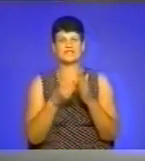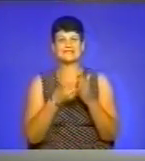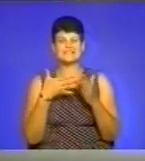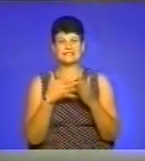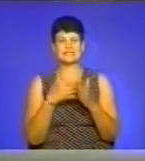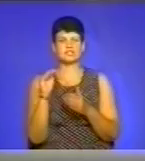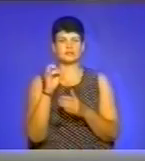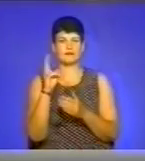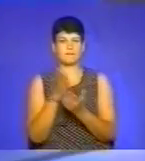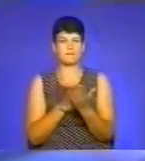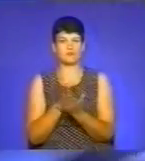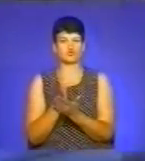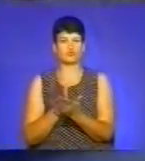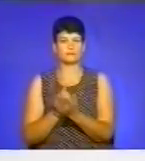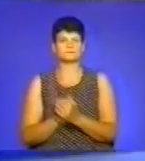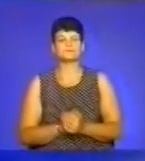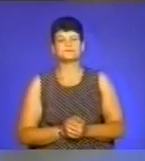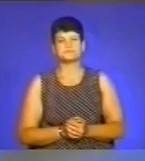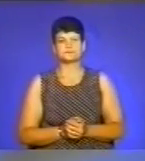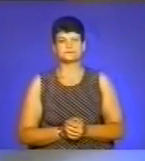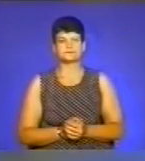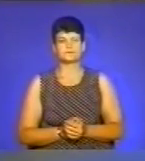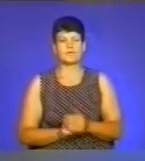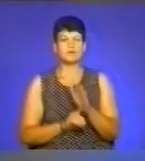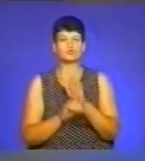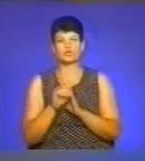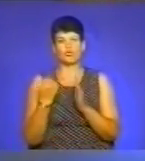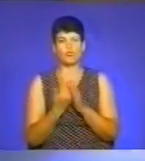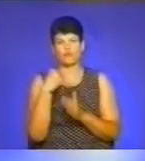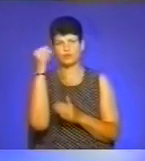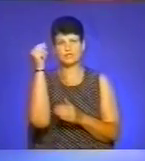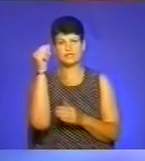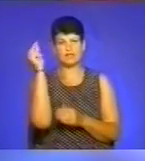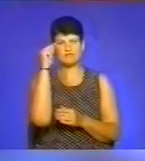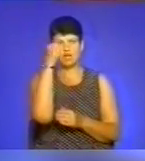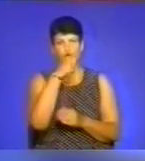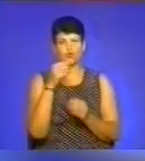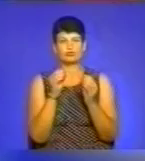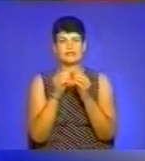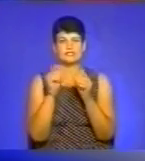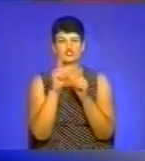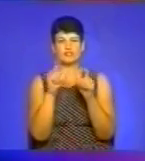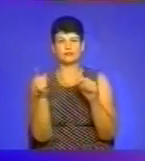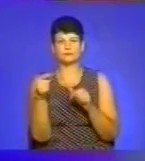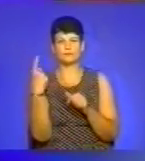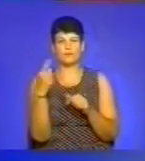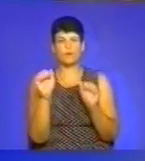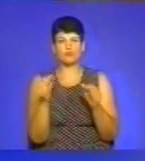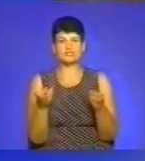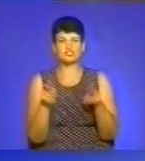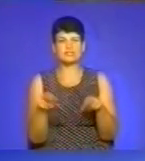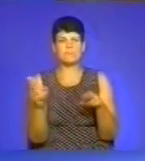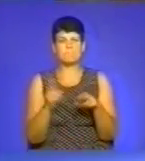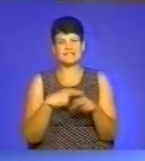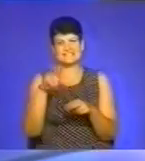на житлово-комунальні послуги. З початку нового навчального року 10 шкіл Тернопільщини можуть залишитися без державного